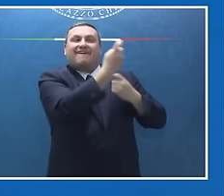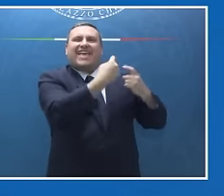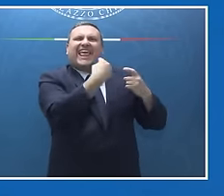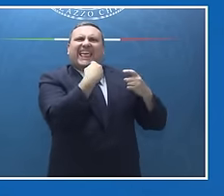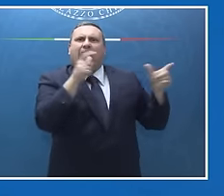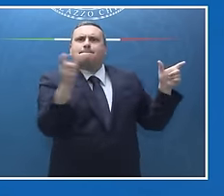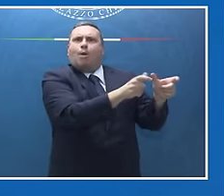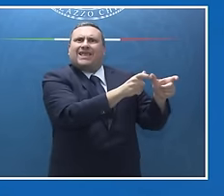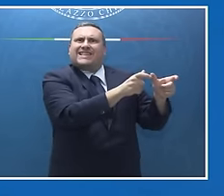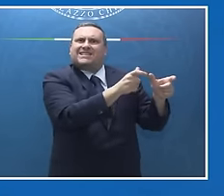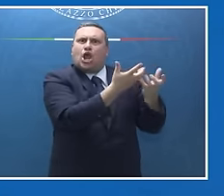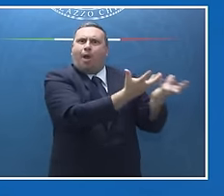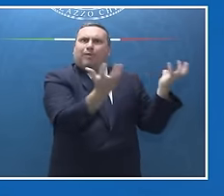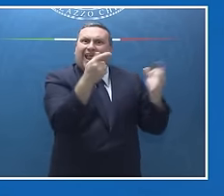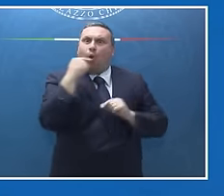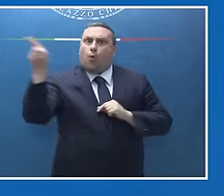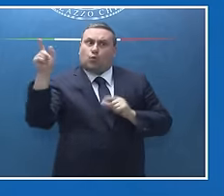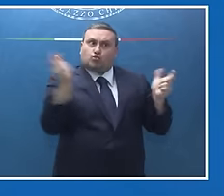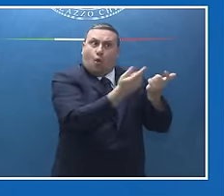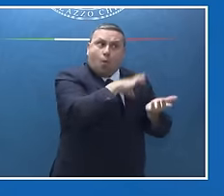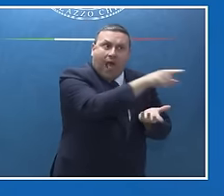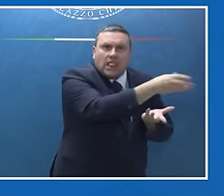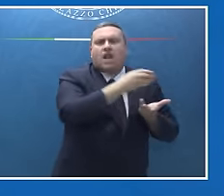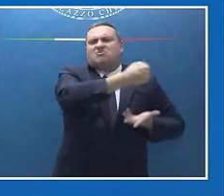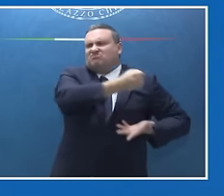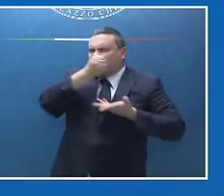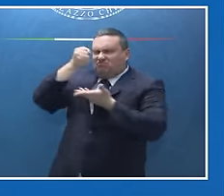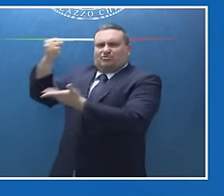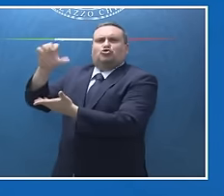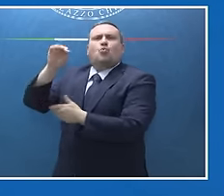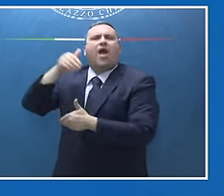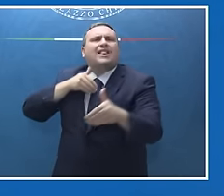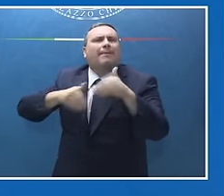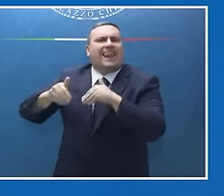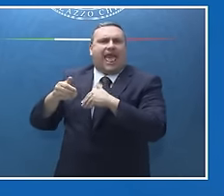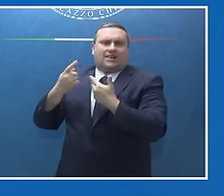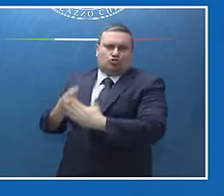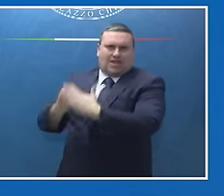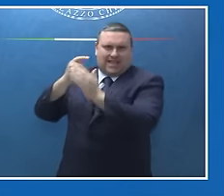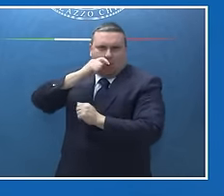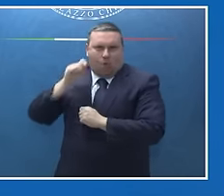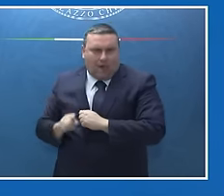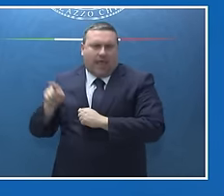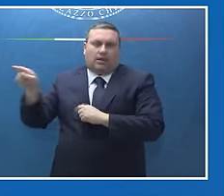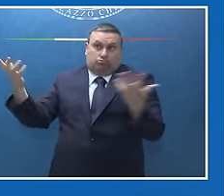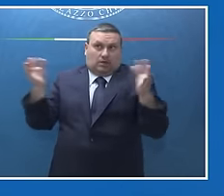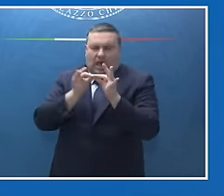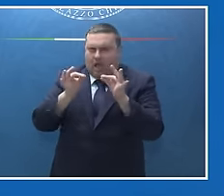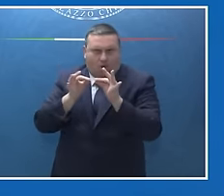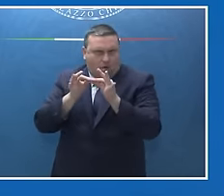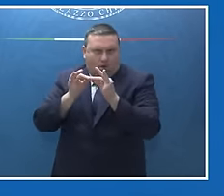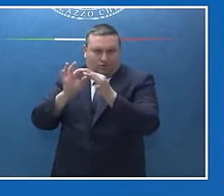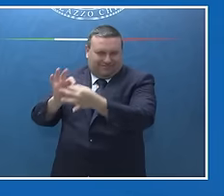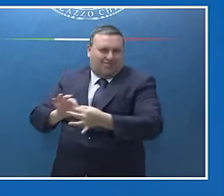russi. Si tratta di un passaggio politico fondamentale, di un accordo dal significato estremamente